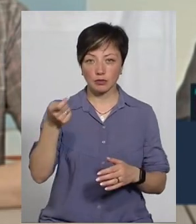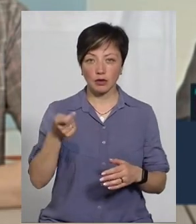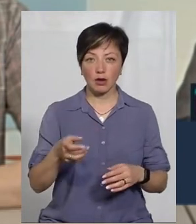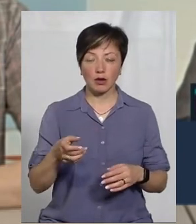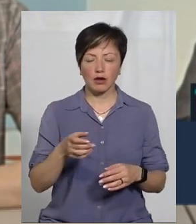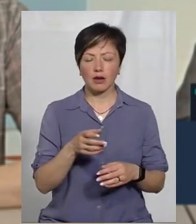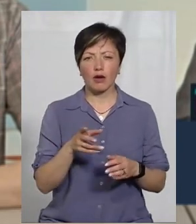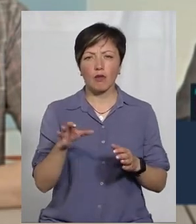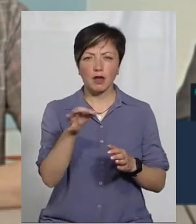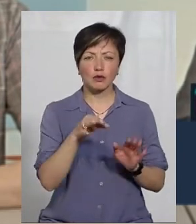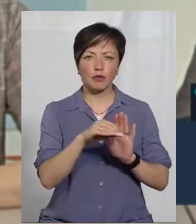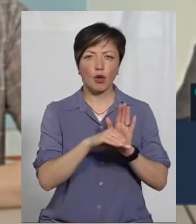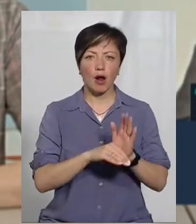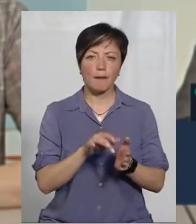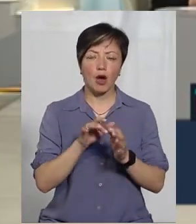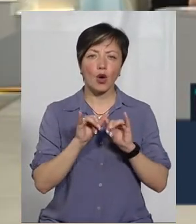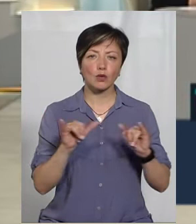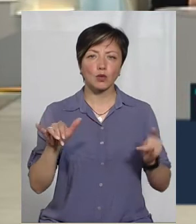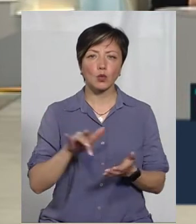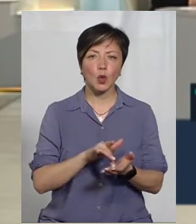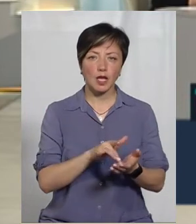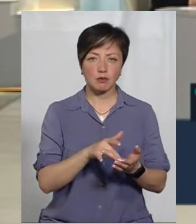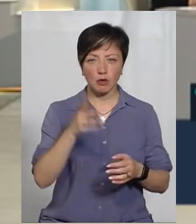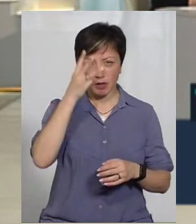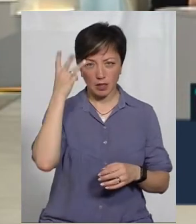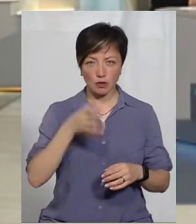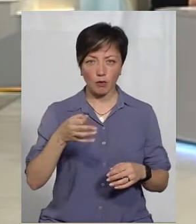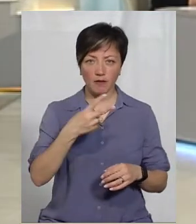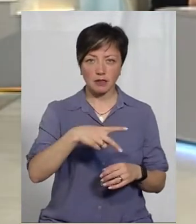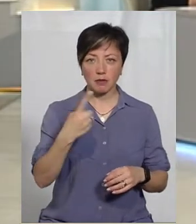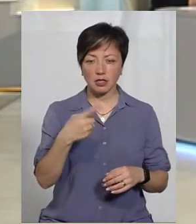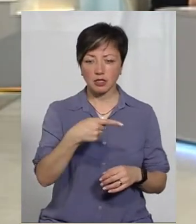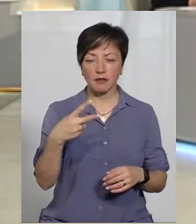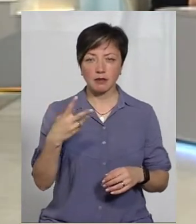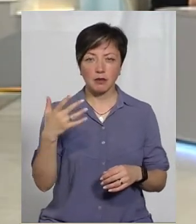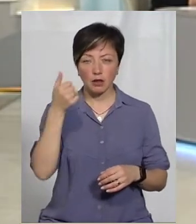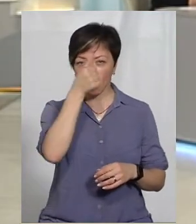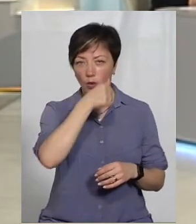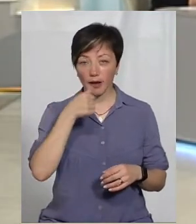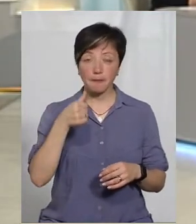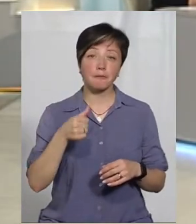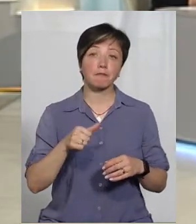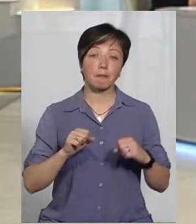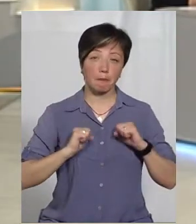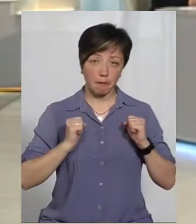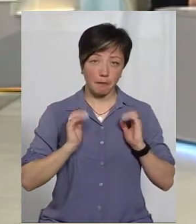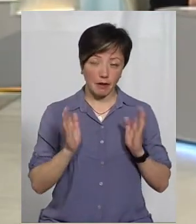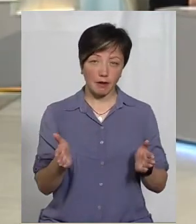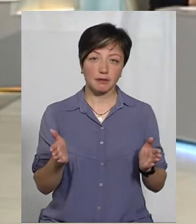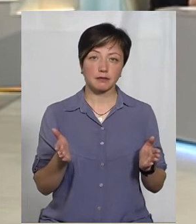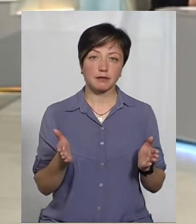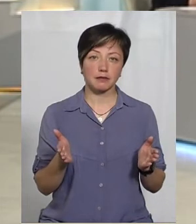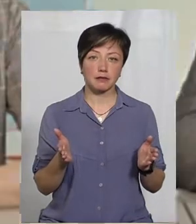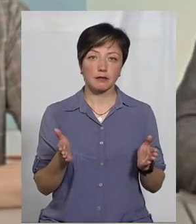програми розвитку туризму у Хмельницькій області на 2021-2025 роки. І, в принципі, постараємося